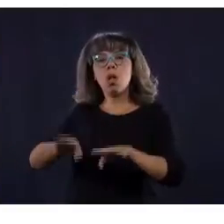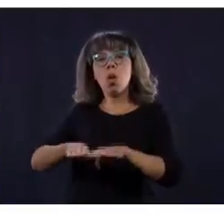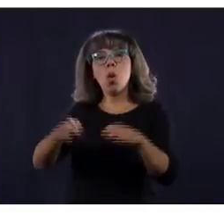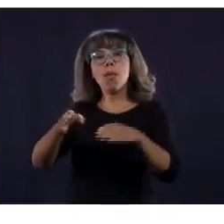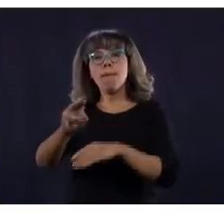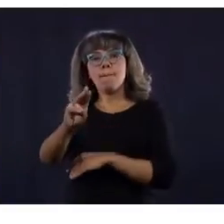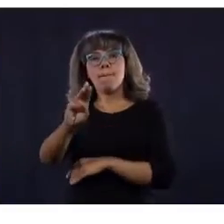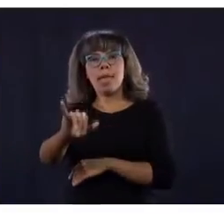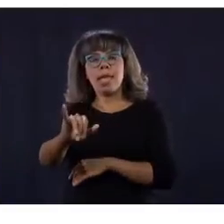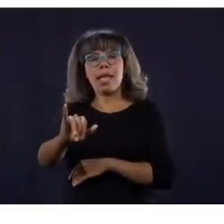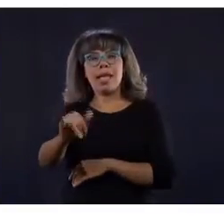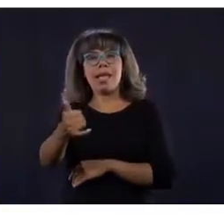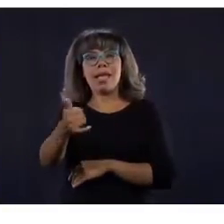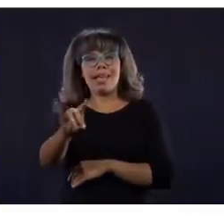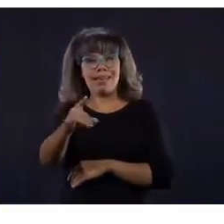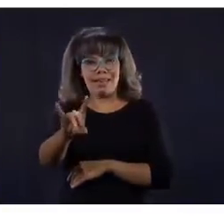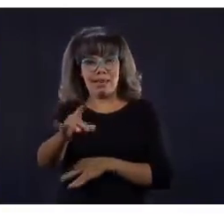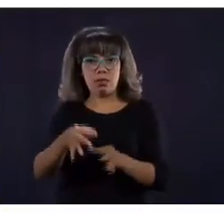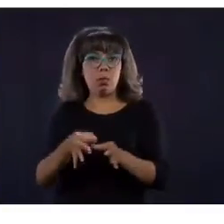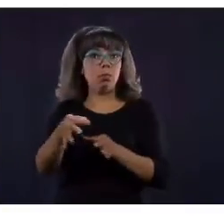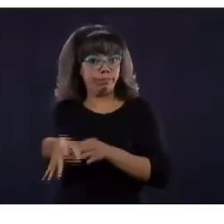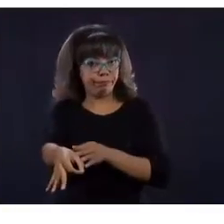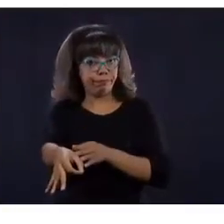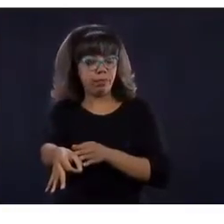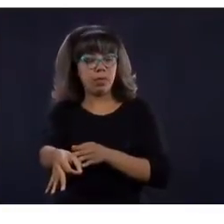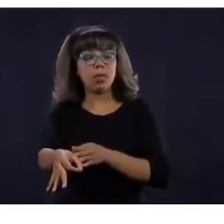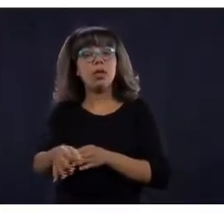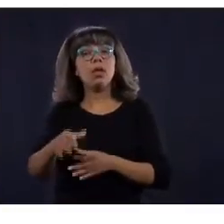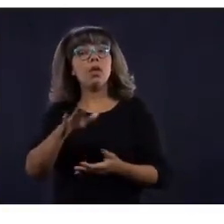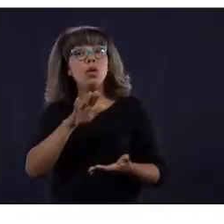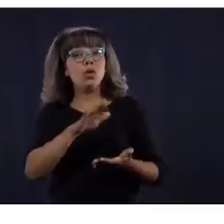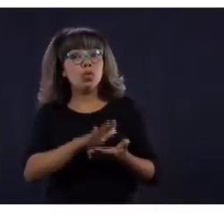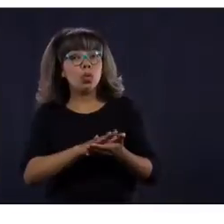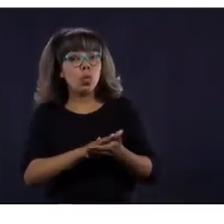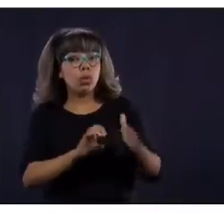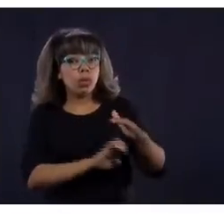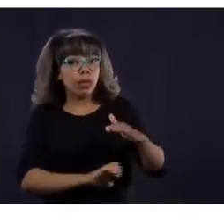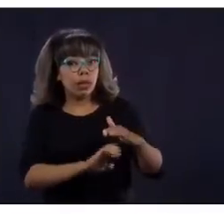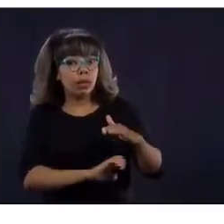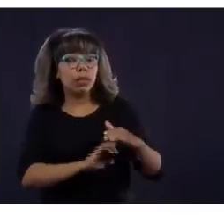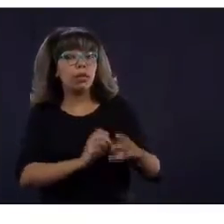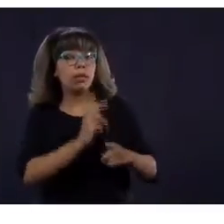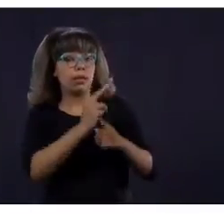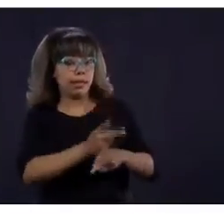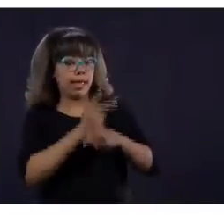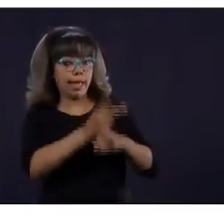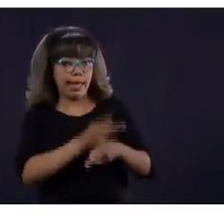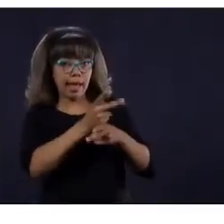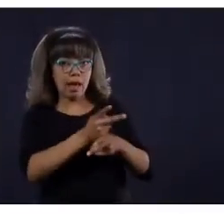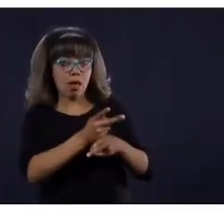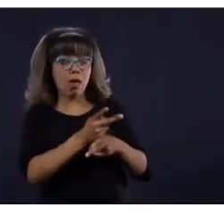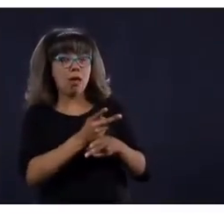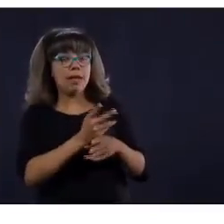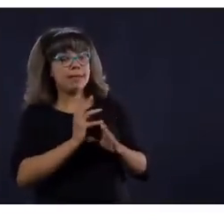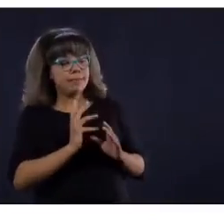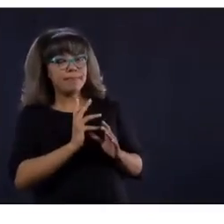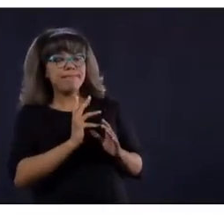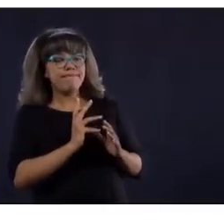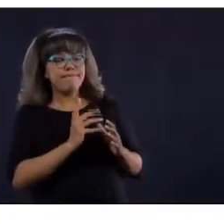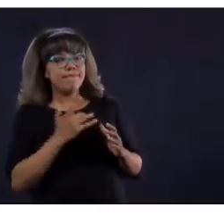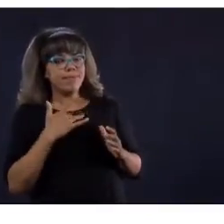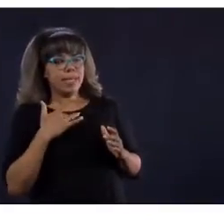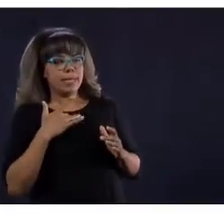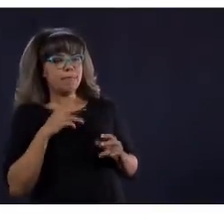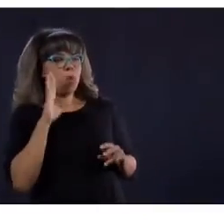the calendar for construction sites and factories as well as non-essential businesses outside the